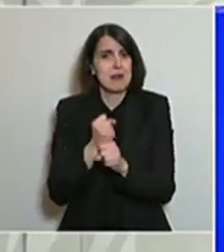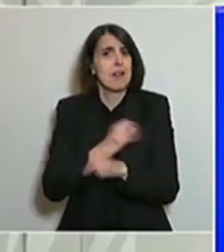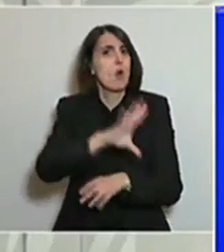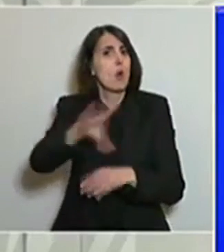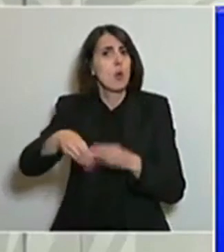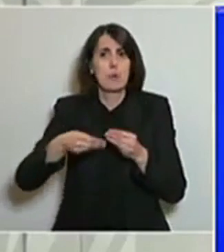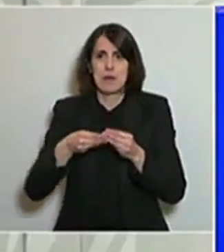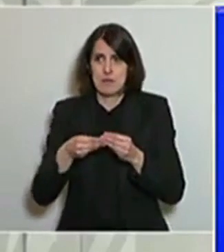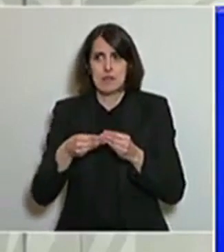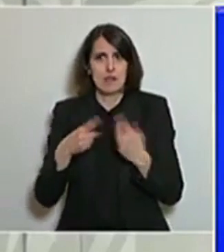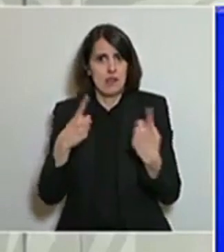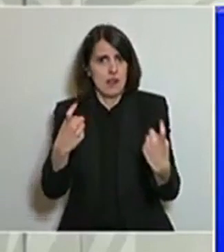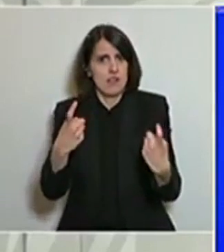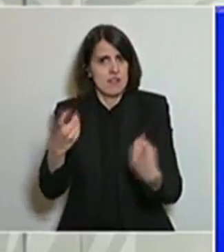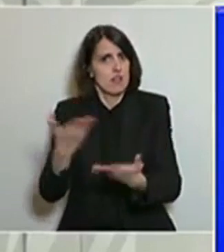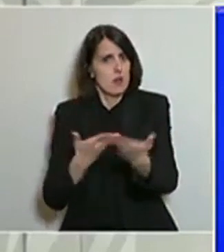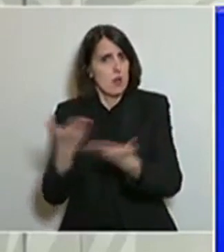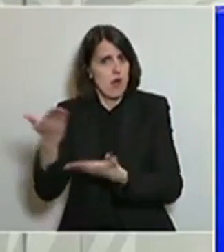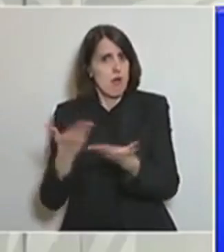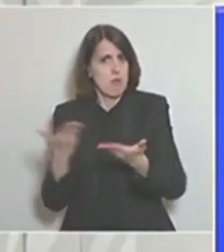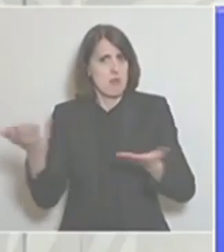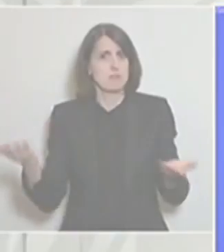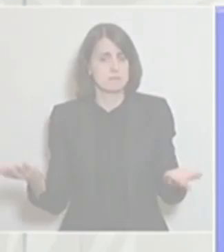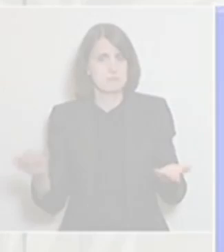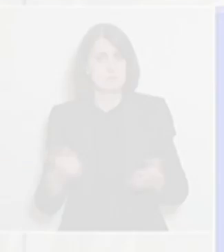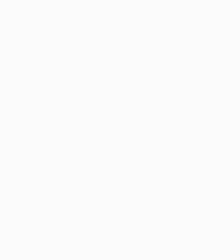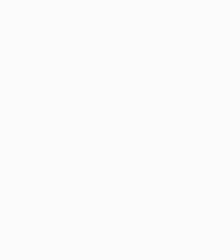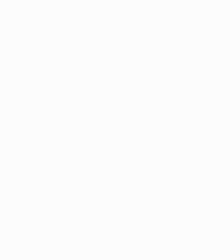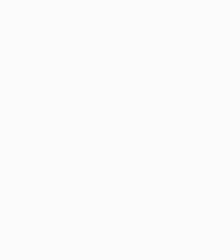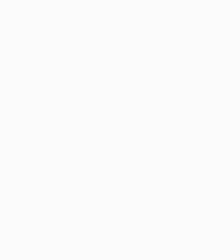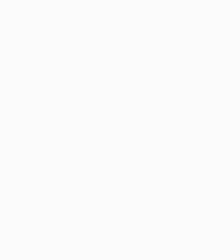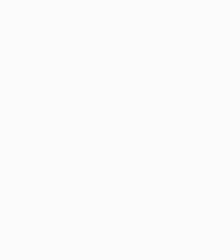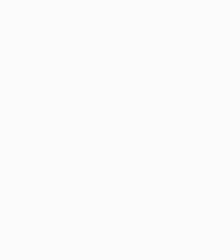del tot necessària per poder fer front plegats a aquesta crisi.